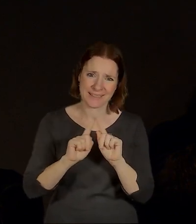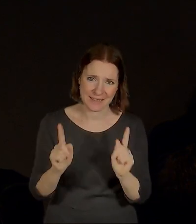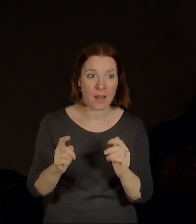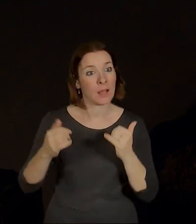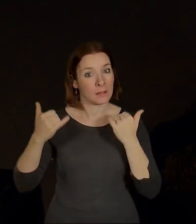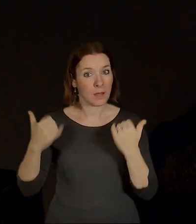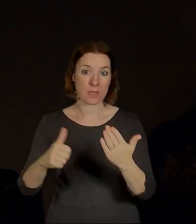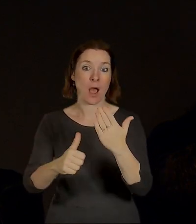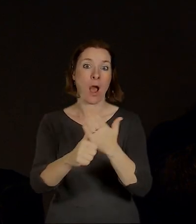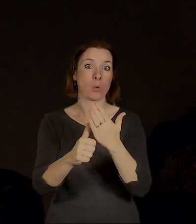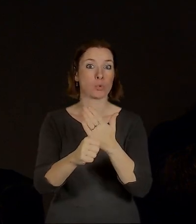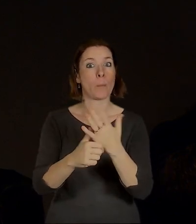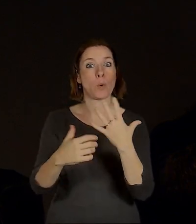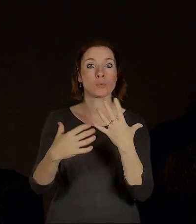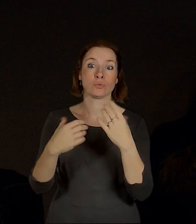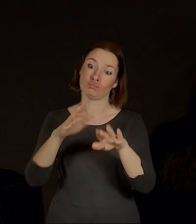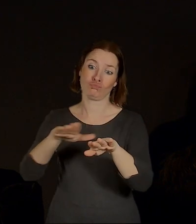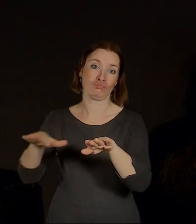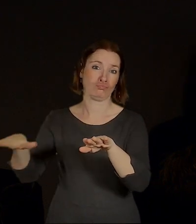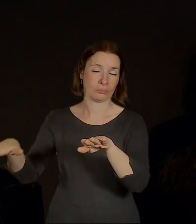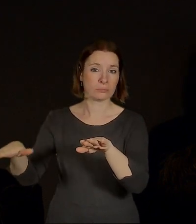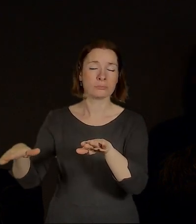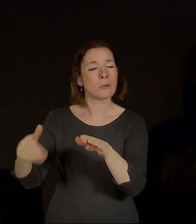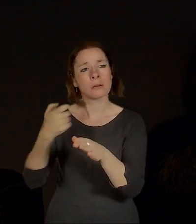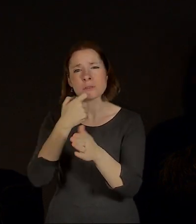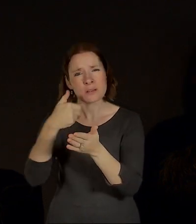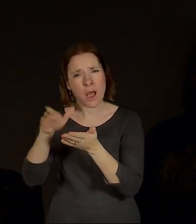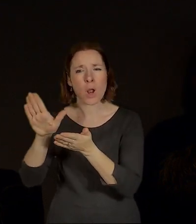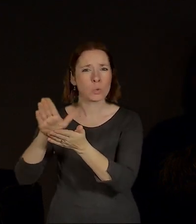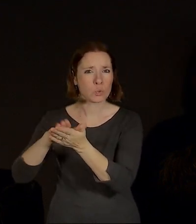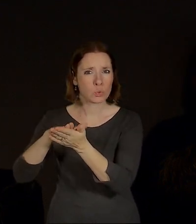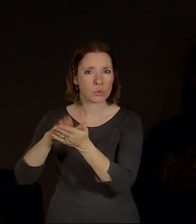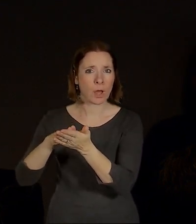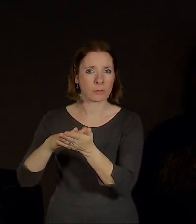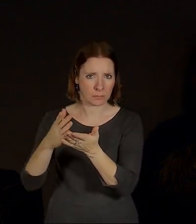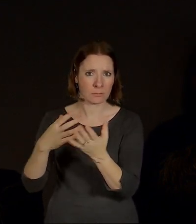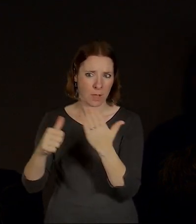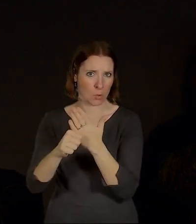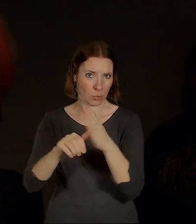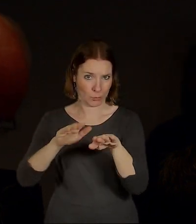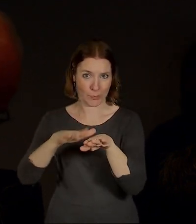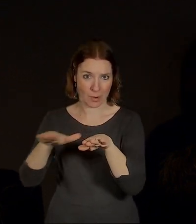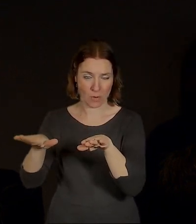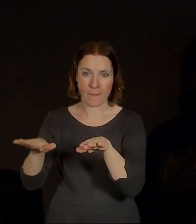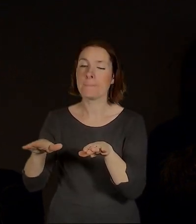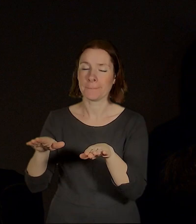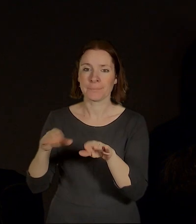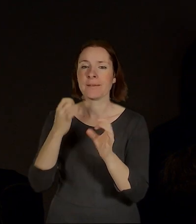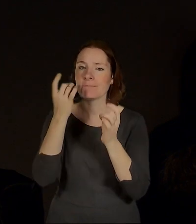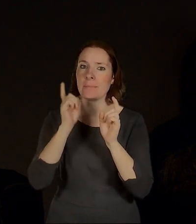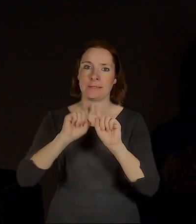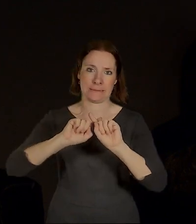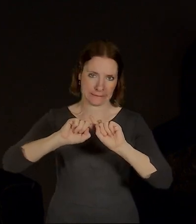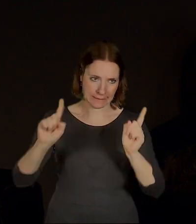autobusy, tak aby tam ty autobusy mohly parkovat déle, tak se to dělá na několik etap.